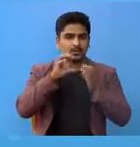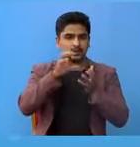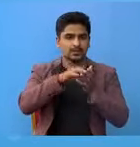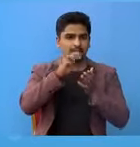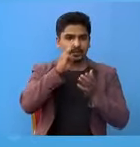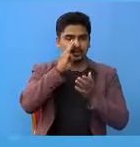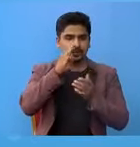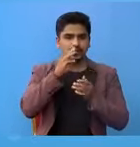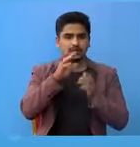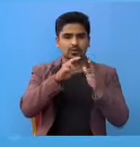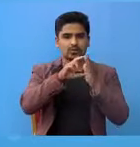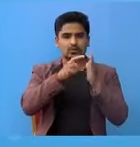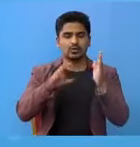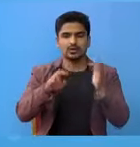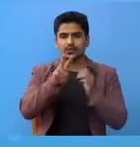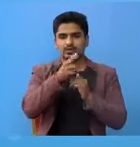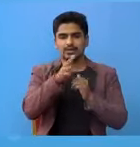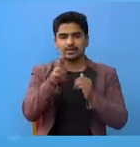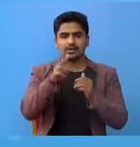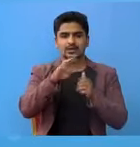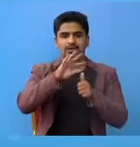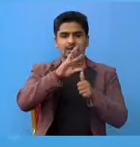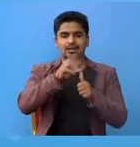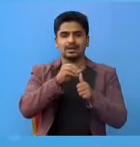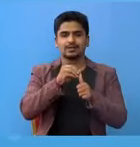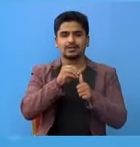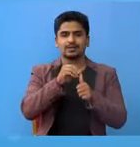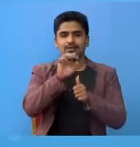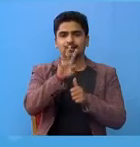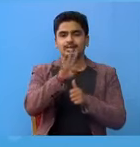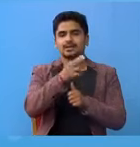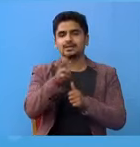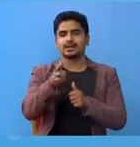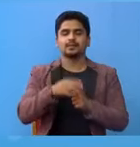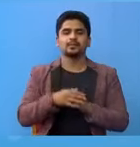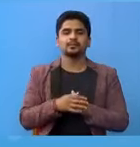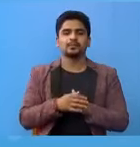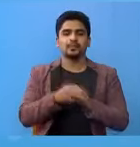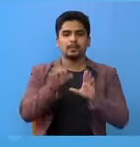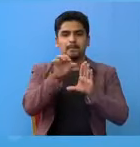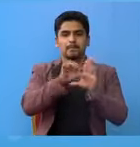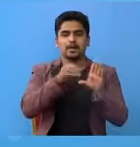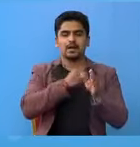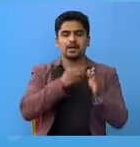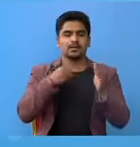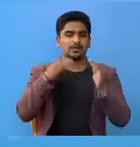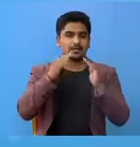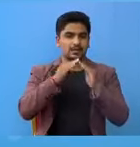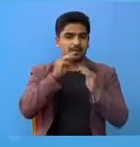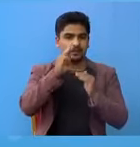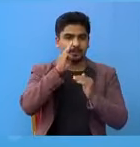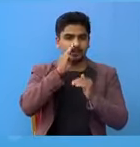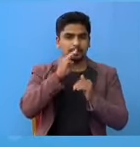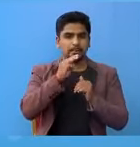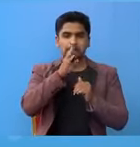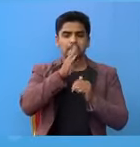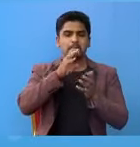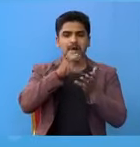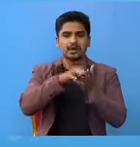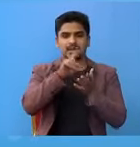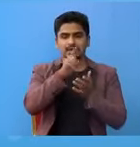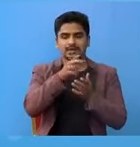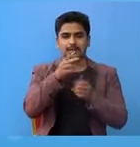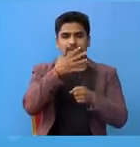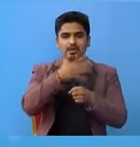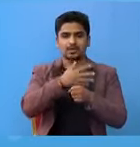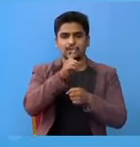साला मा concert दोलखा का 2 जना र घाबरीपलान्चुक चार जना पाठन अस्पताल प्रयुक्साला ललीतपुर्मा बारा का एक